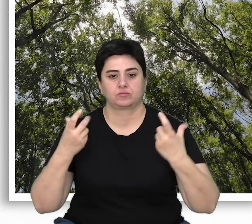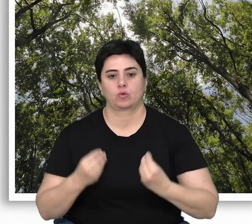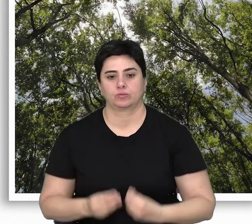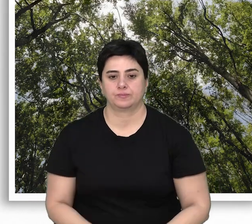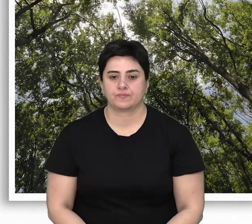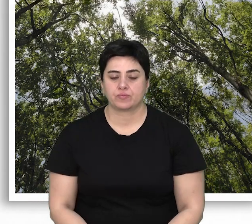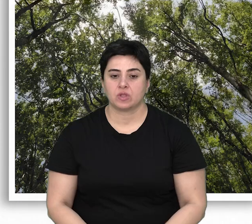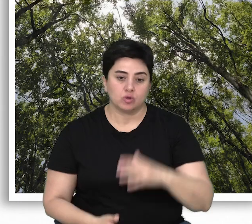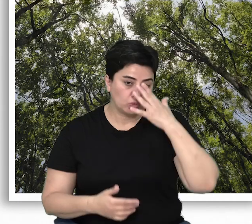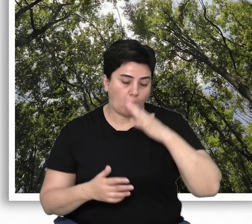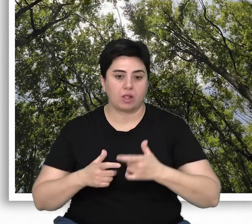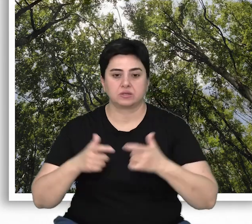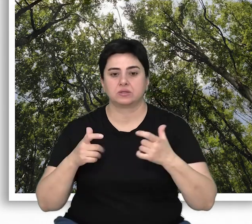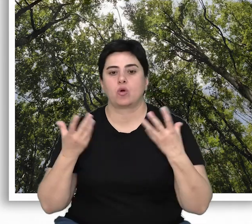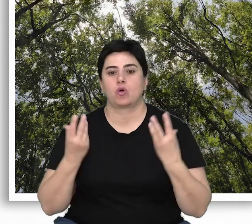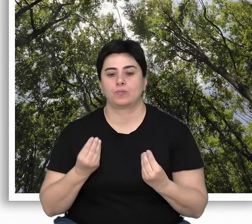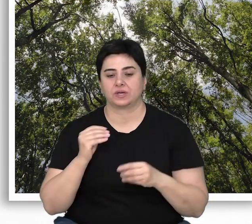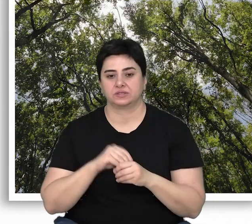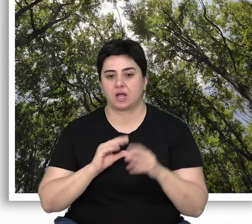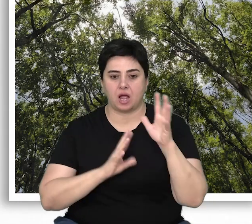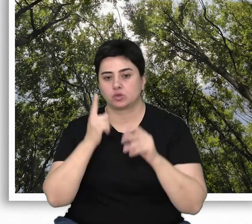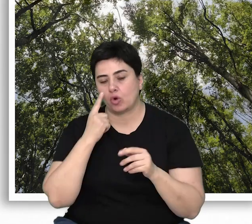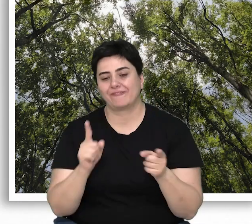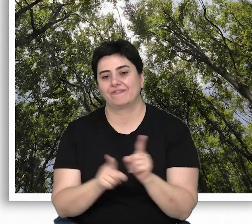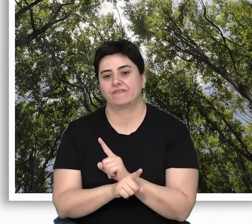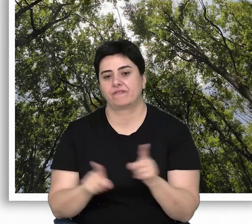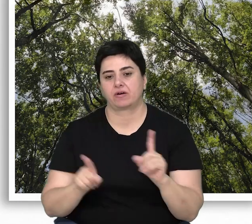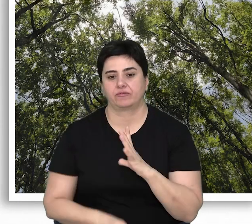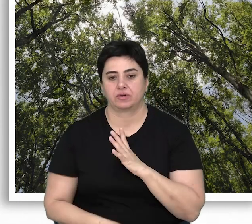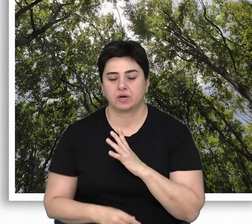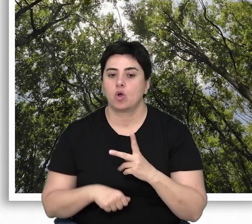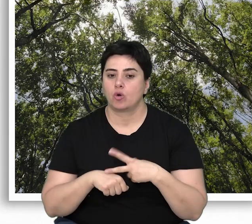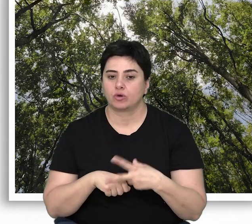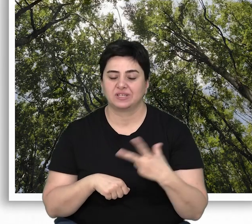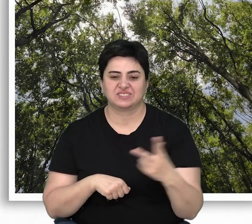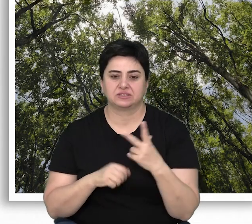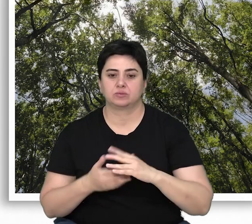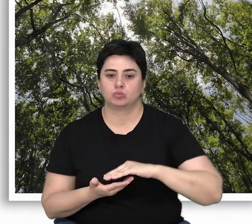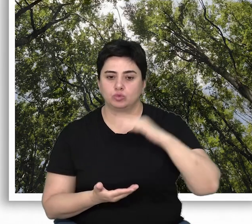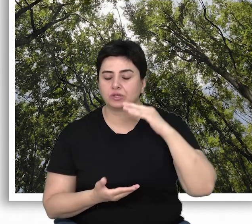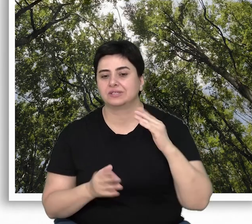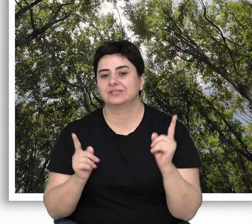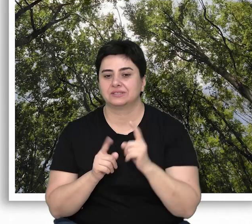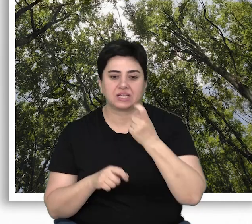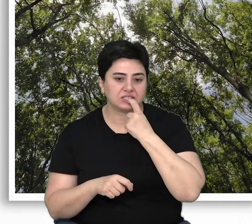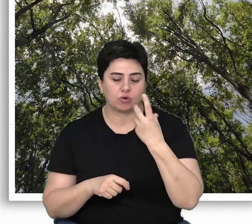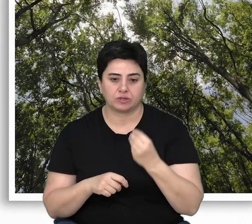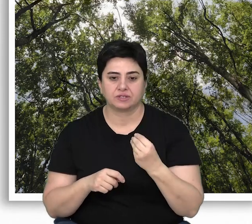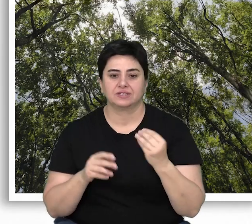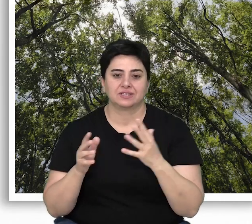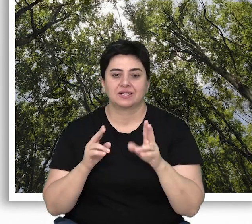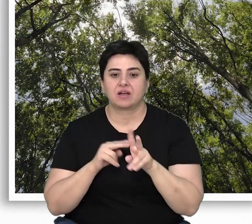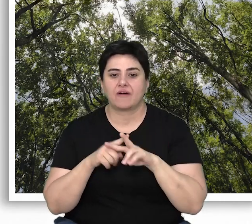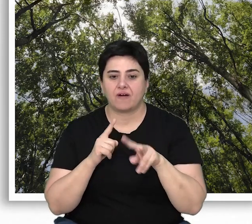ormanlardır. Doğal olgunluk çağına ulaşmak ağaç türlerine göre değişir. Örneğin hızda büyüyen ve kısa ömürlü olan